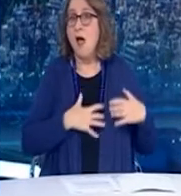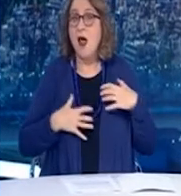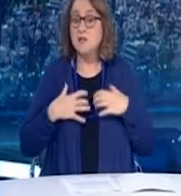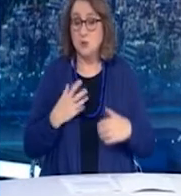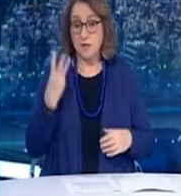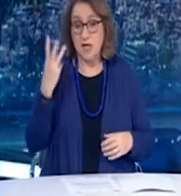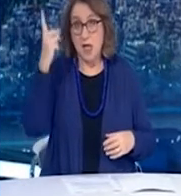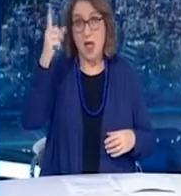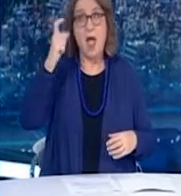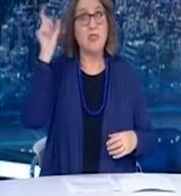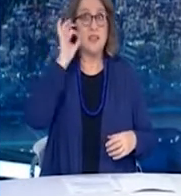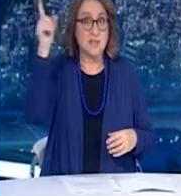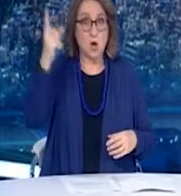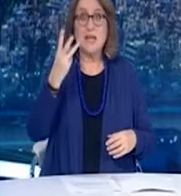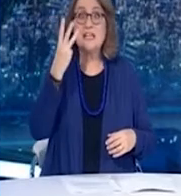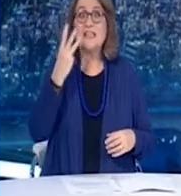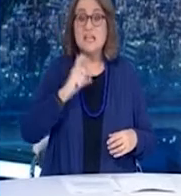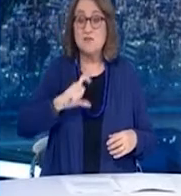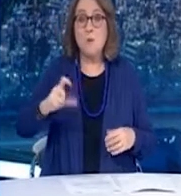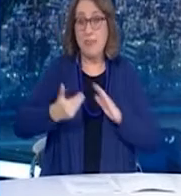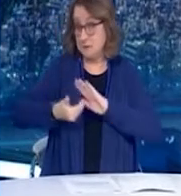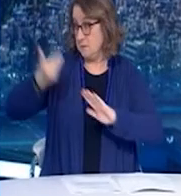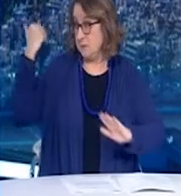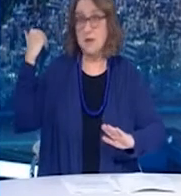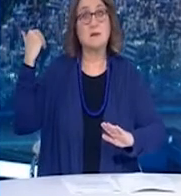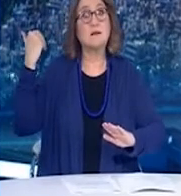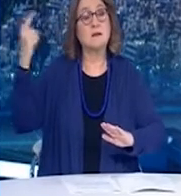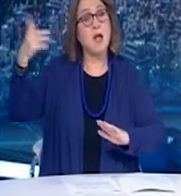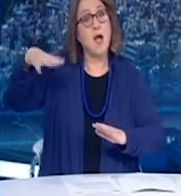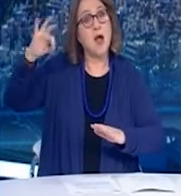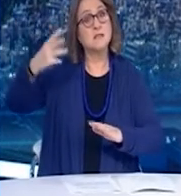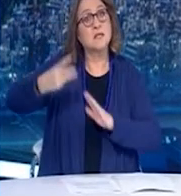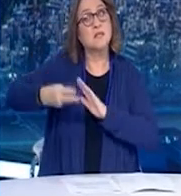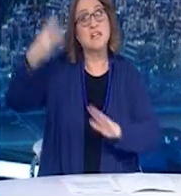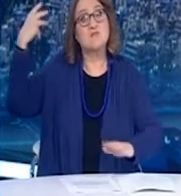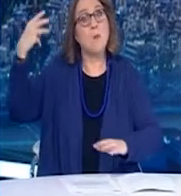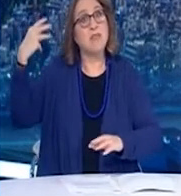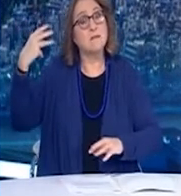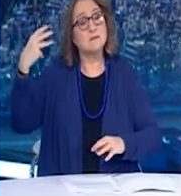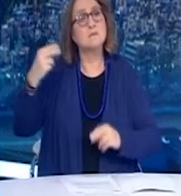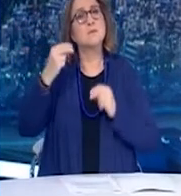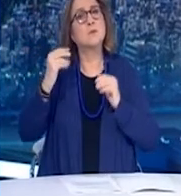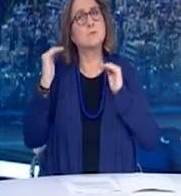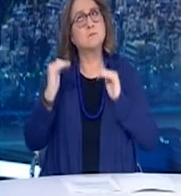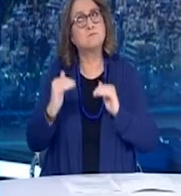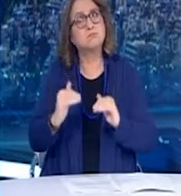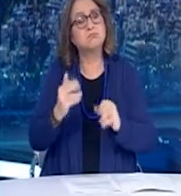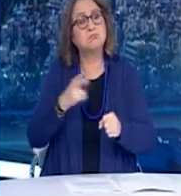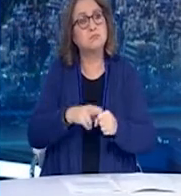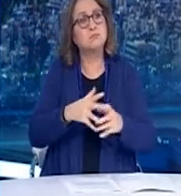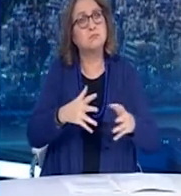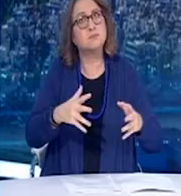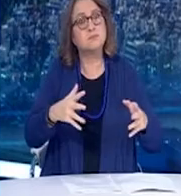το lockdown της Βόρειας Ελλάδας και δύο εβδομάδες μετά την εφαρμογή οριζόντιων μέτρων σε όλη την επικράτεια. Η